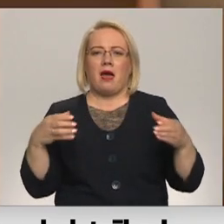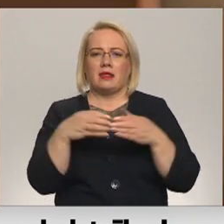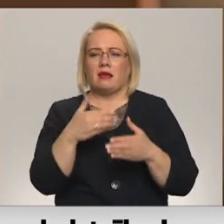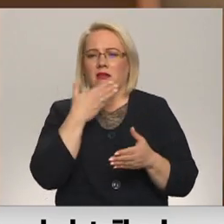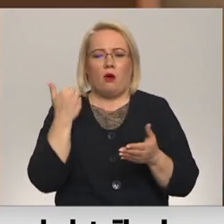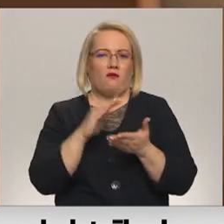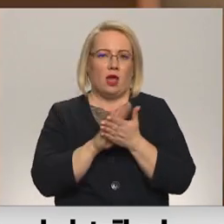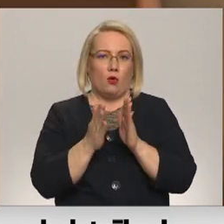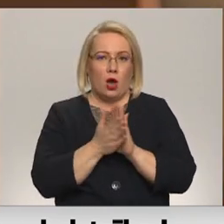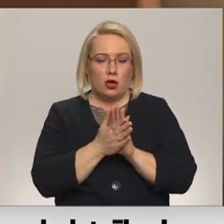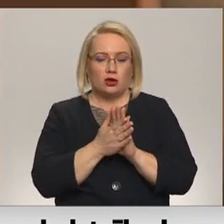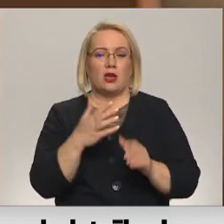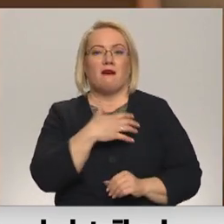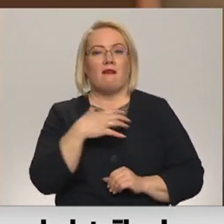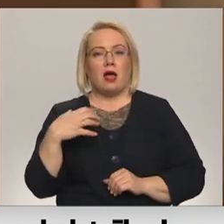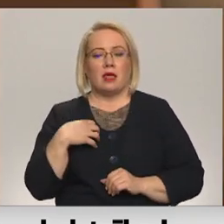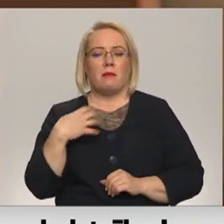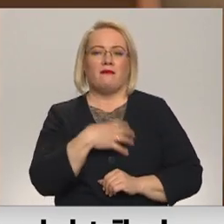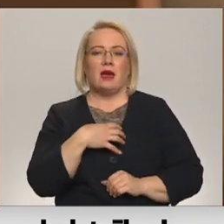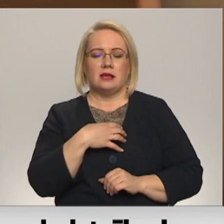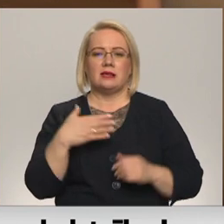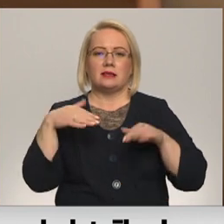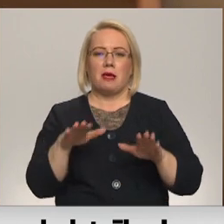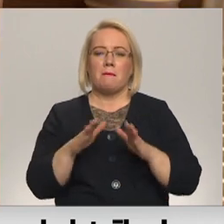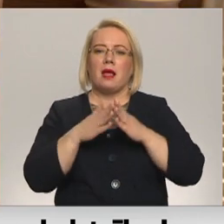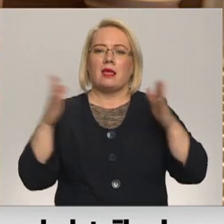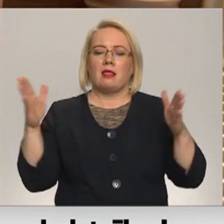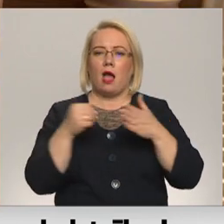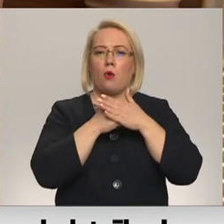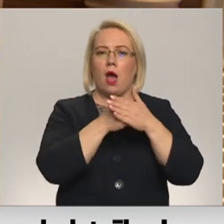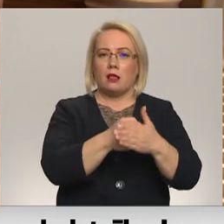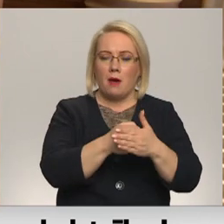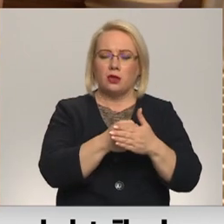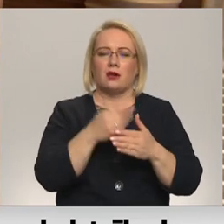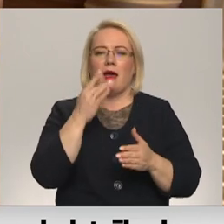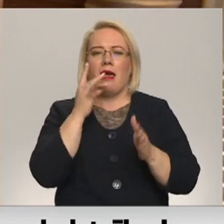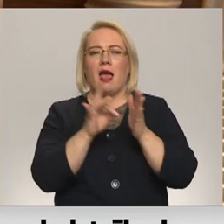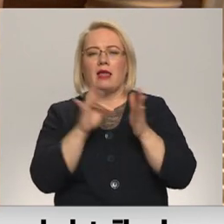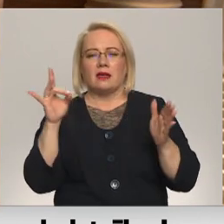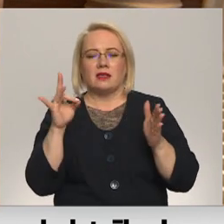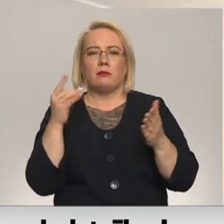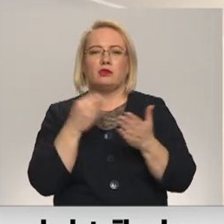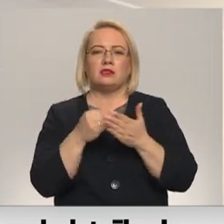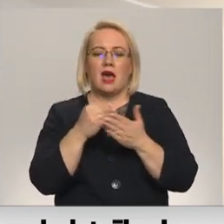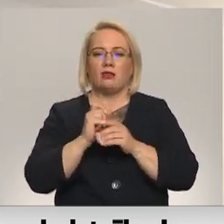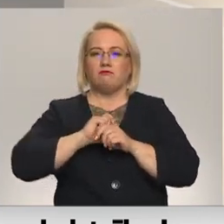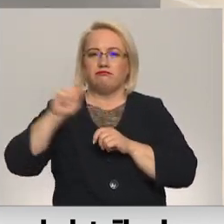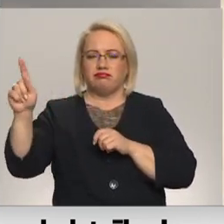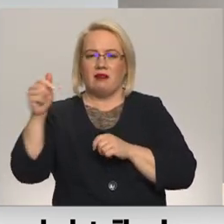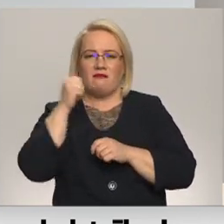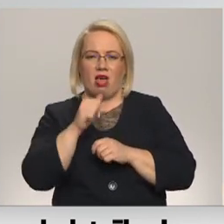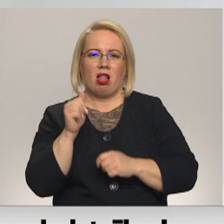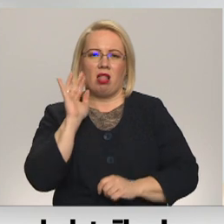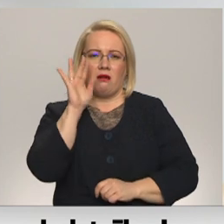Gašpojits uzskata, valdībai vajadzēs lemt par lielāku atbalstu. Viņš prognozēja, ka enerģijas cenu pīķis vēl ir priekšā. Parasti tas